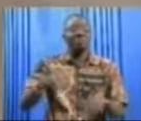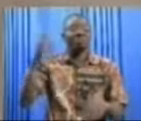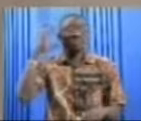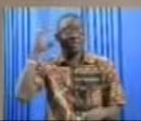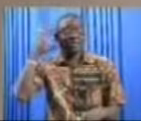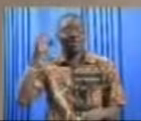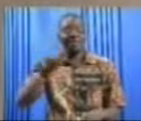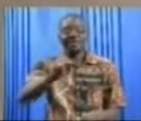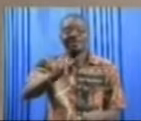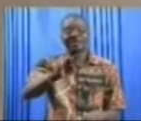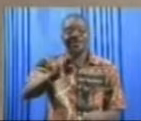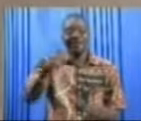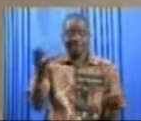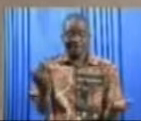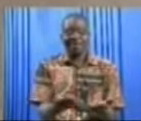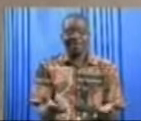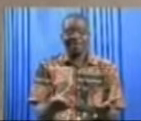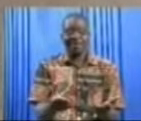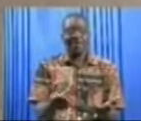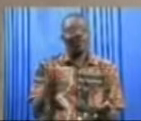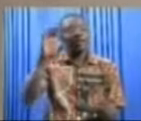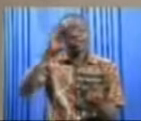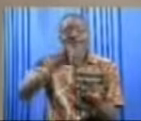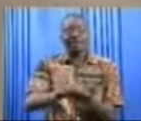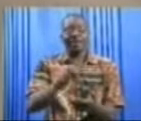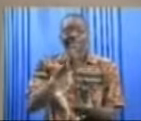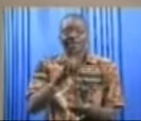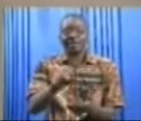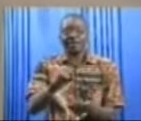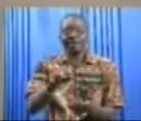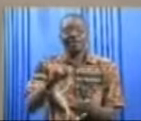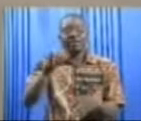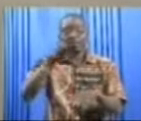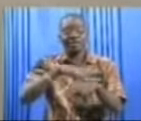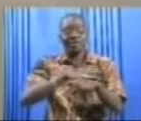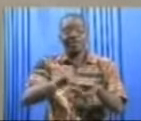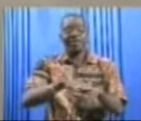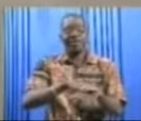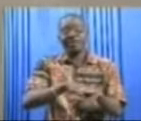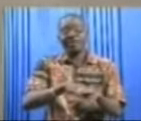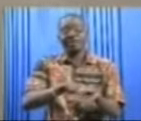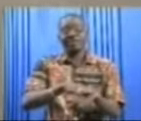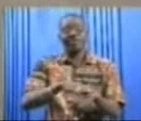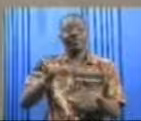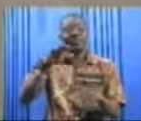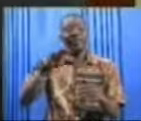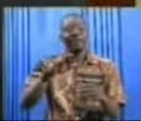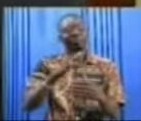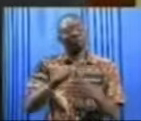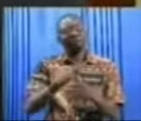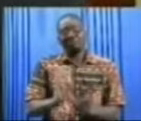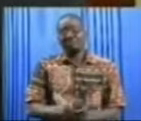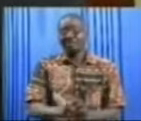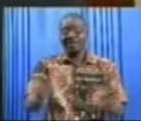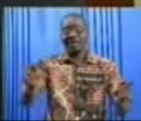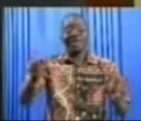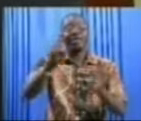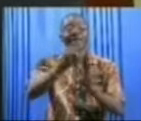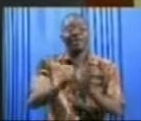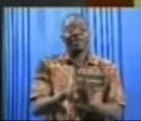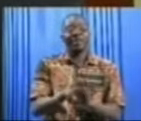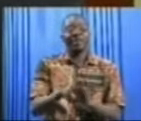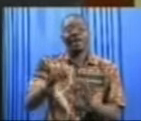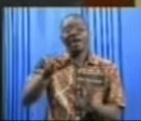Ici, il s'agit d'un enduit superficiel. L'enduit superficiel, généralement, ça varie